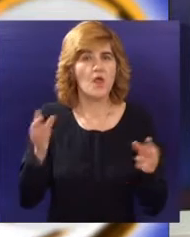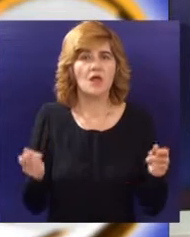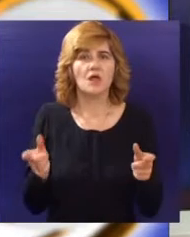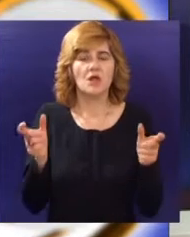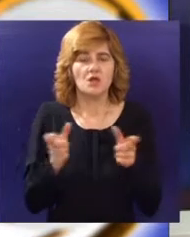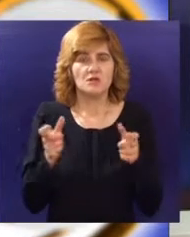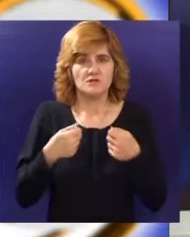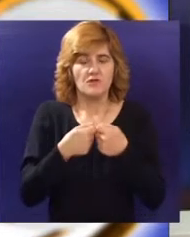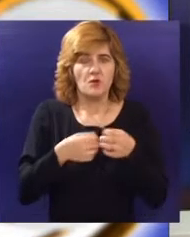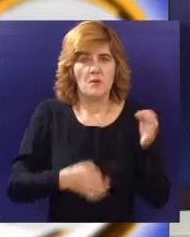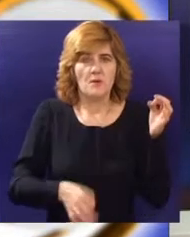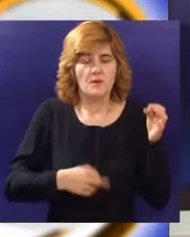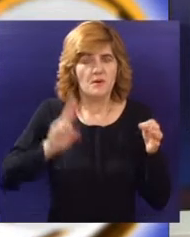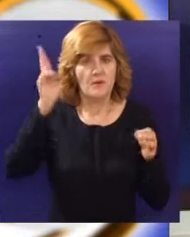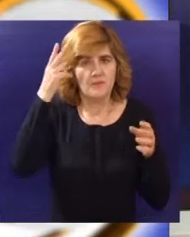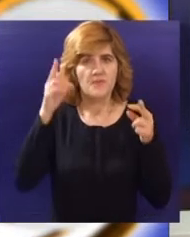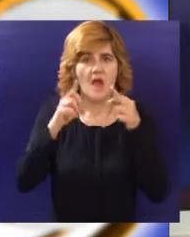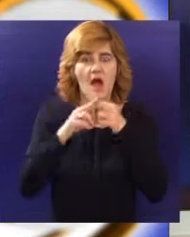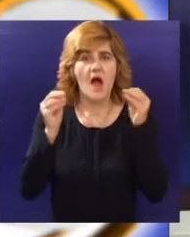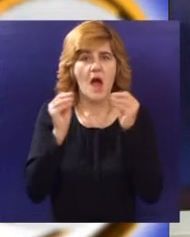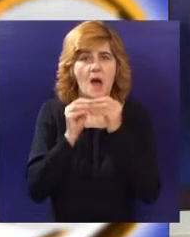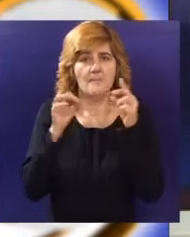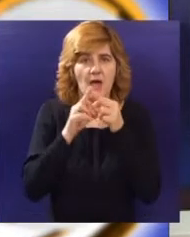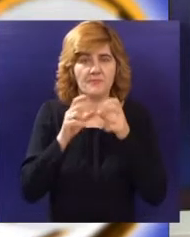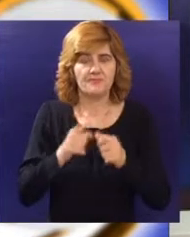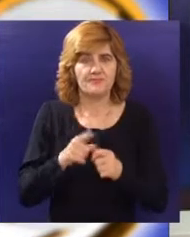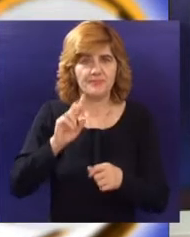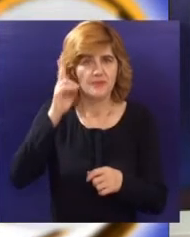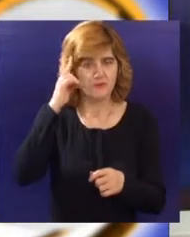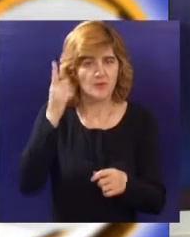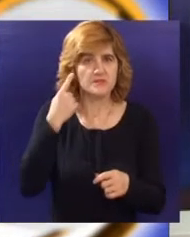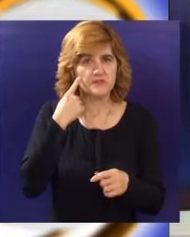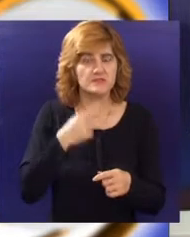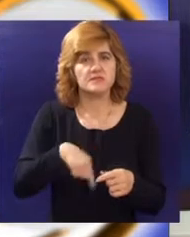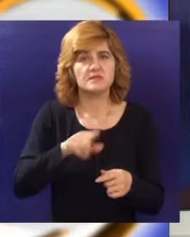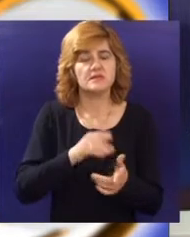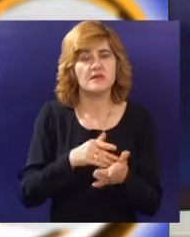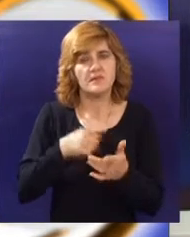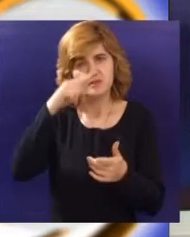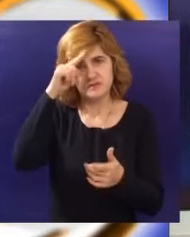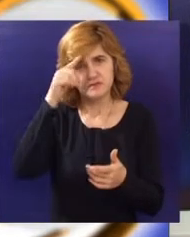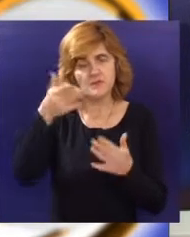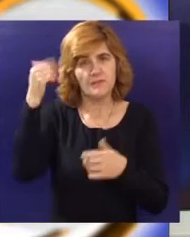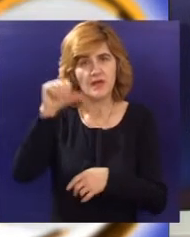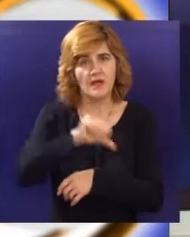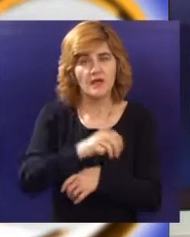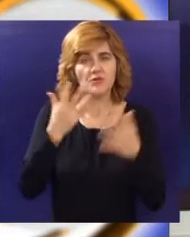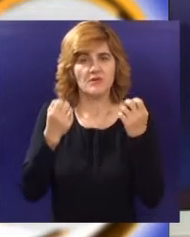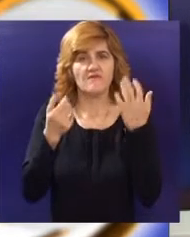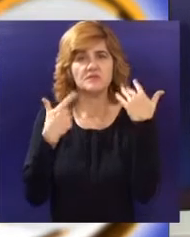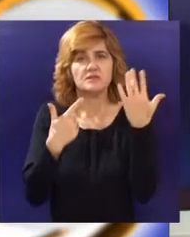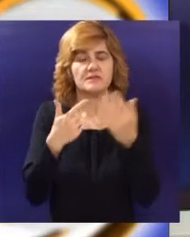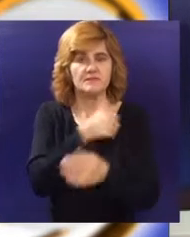najuspešnijih i najpopularnih grupa na svetu, čiji se hitovi i danas pevaju. Svi koji žele da se na trenutak vrate u 70. i 80.